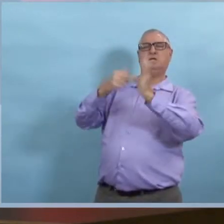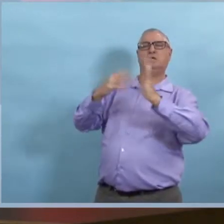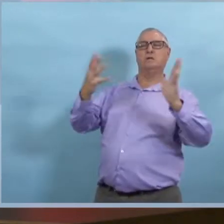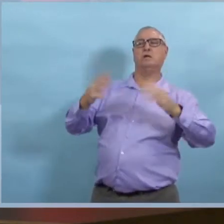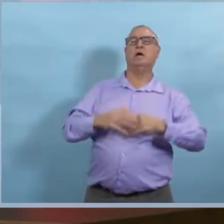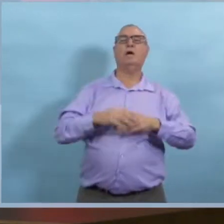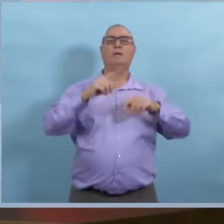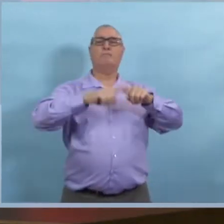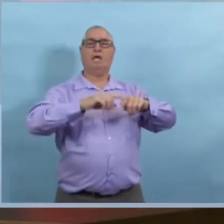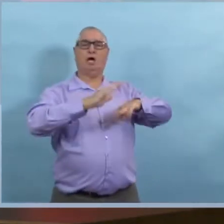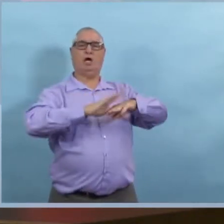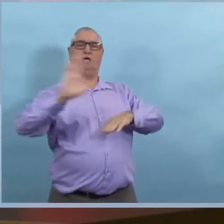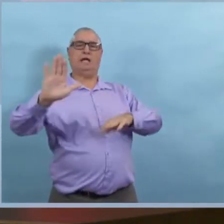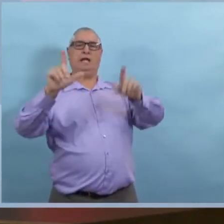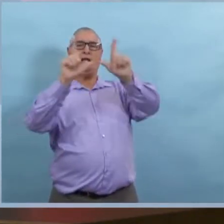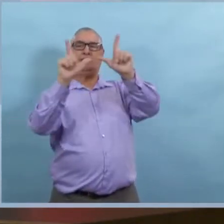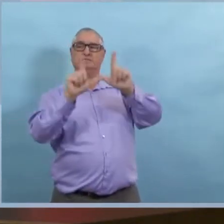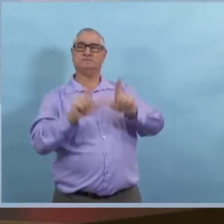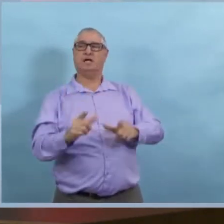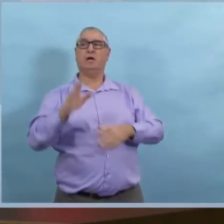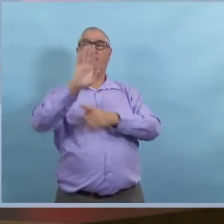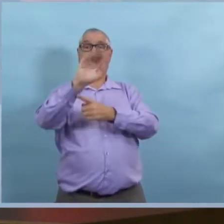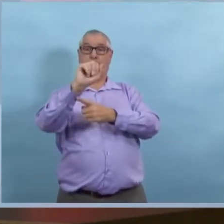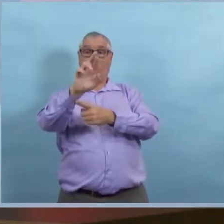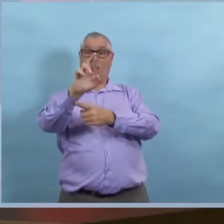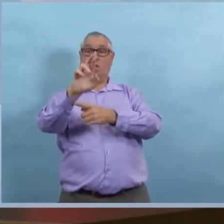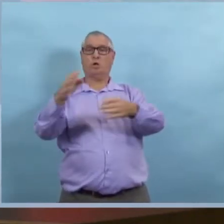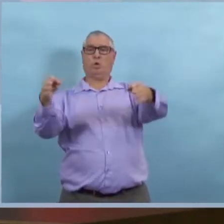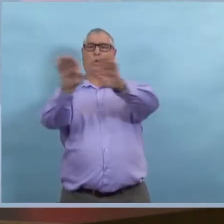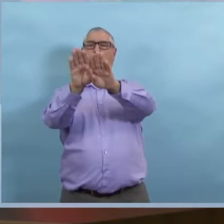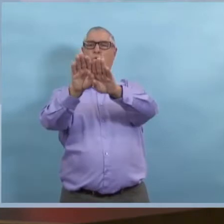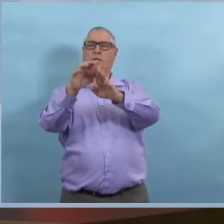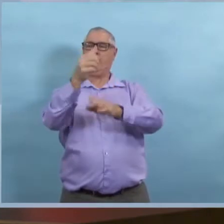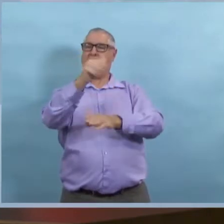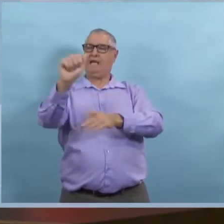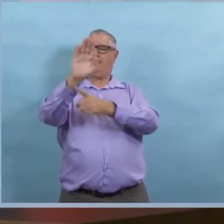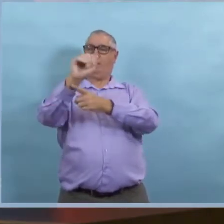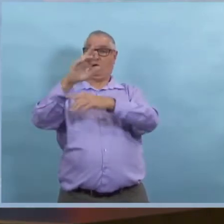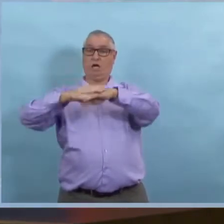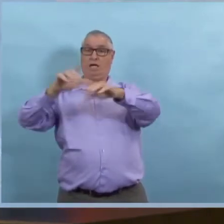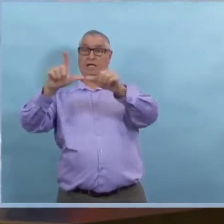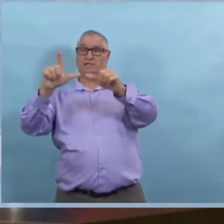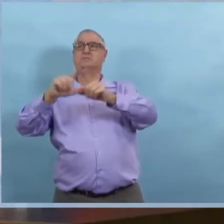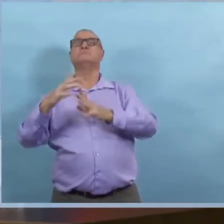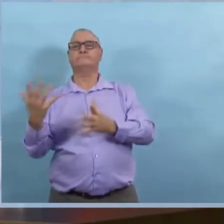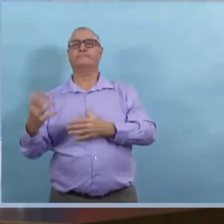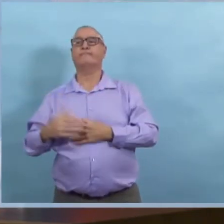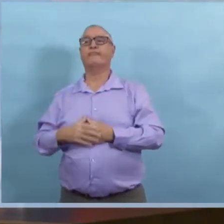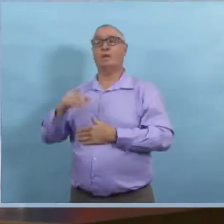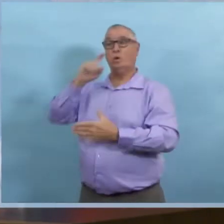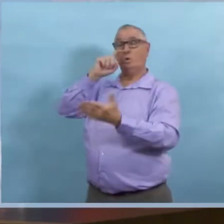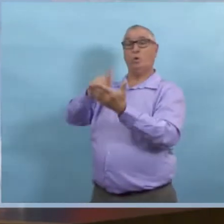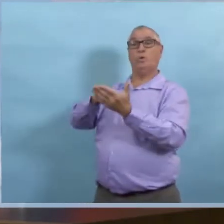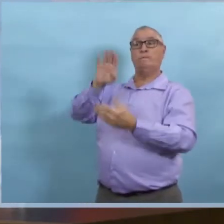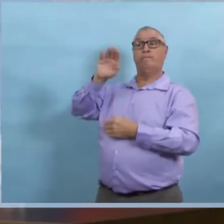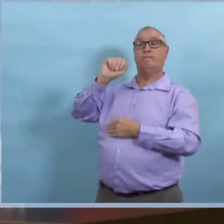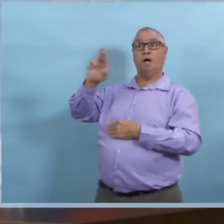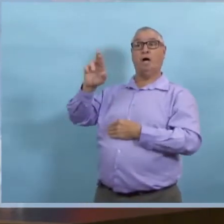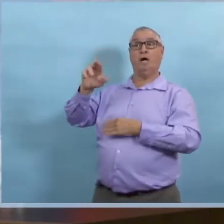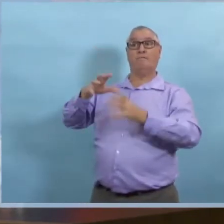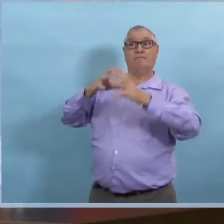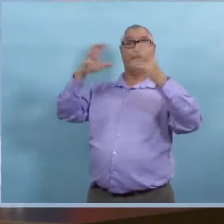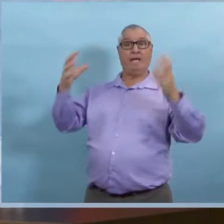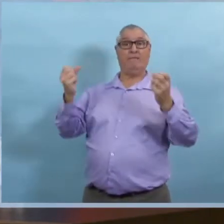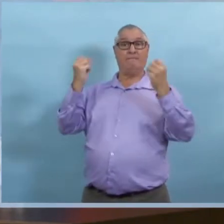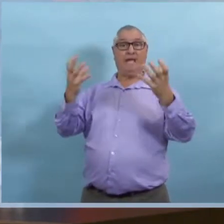en vertu du permis qu'ils ont. Donc, on a vu beaucoup de transmissions dans les bars et les boîtes de nuit